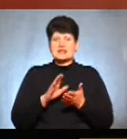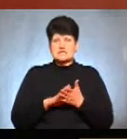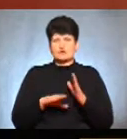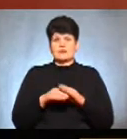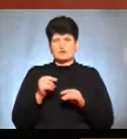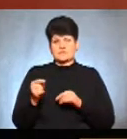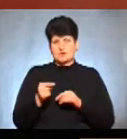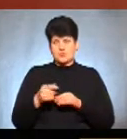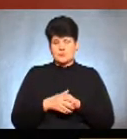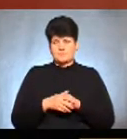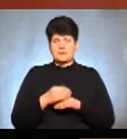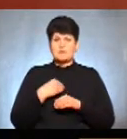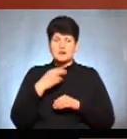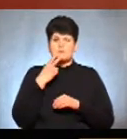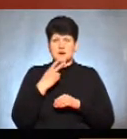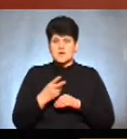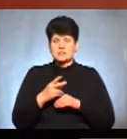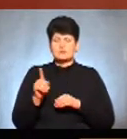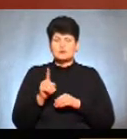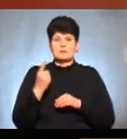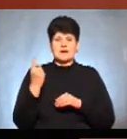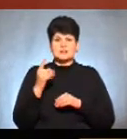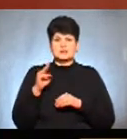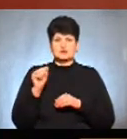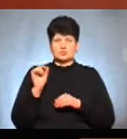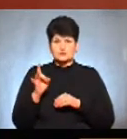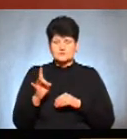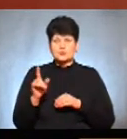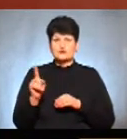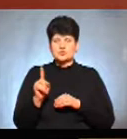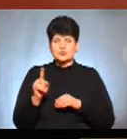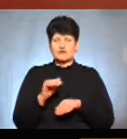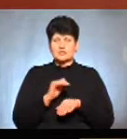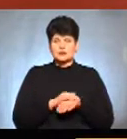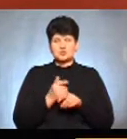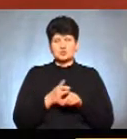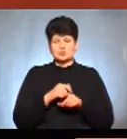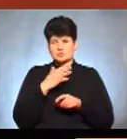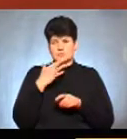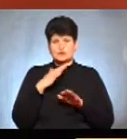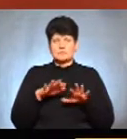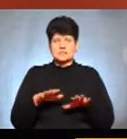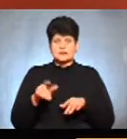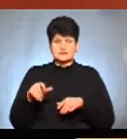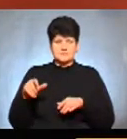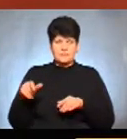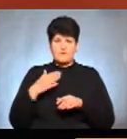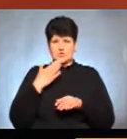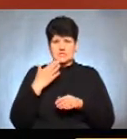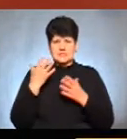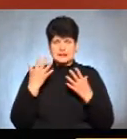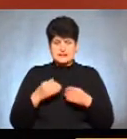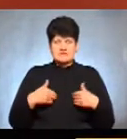Ну ми бачимо з першого туру так званого, що фактично дуже багато місцевих мешканців, особливо в останні дні,